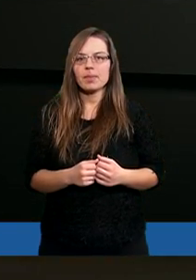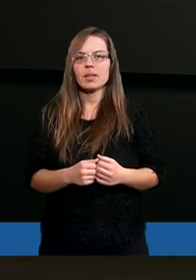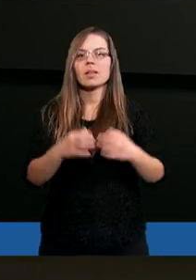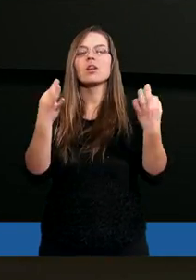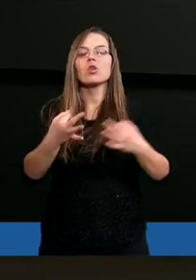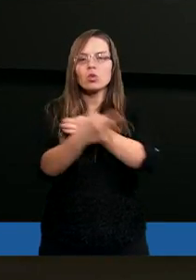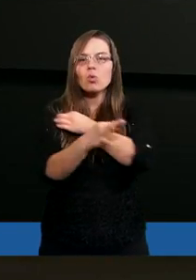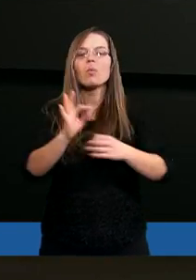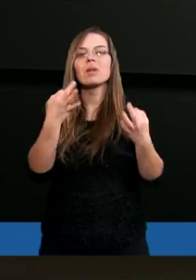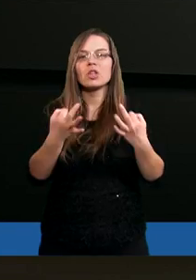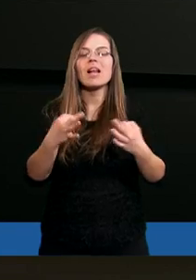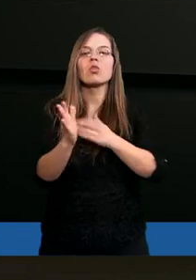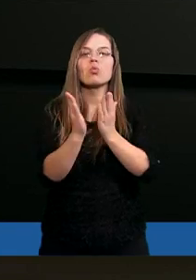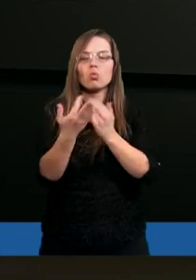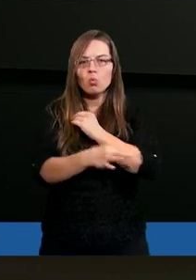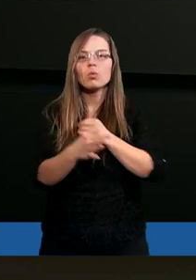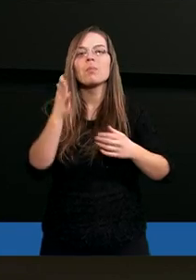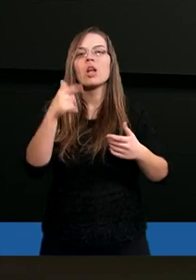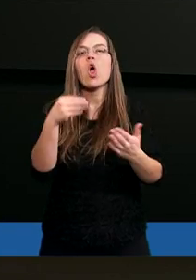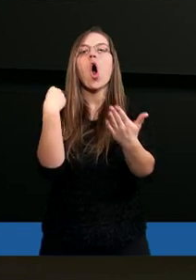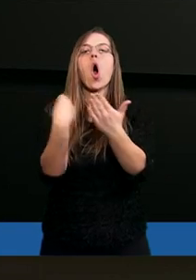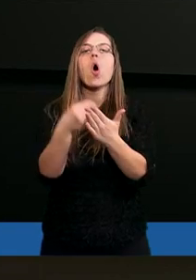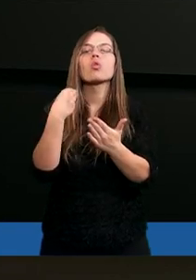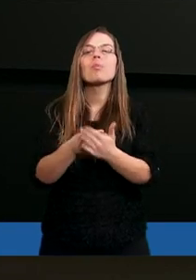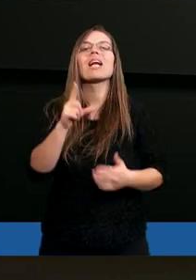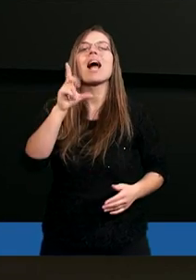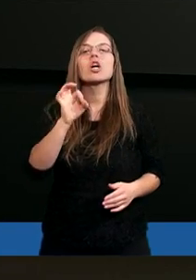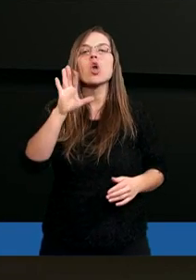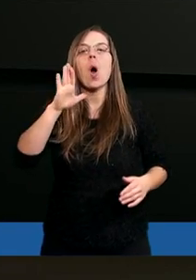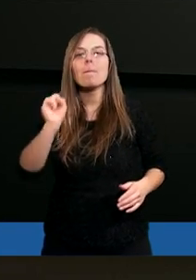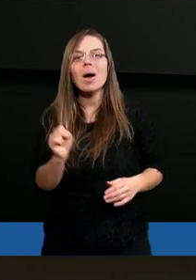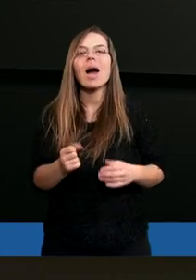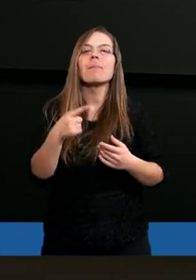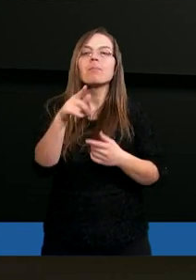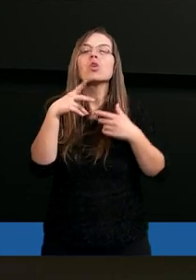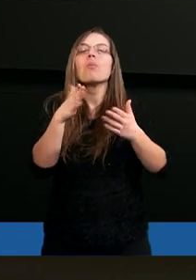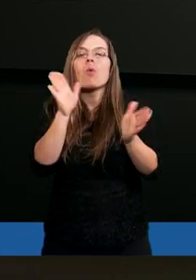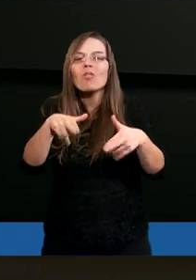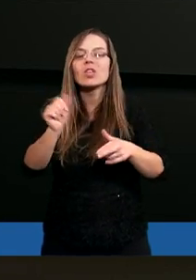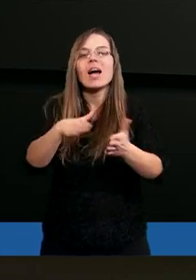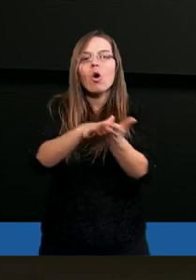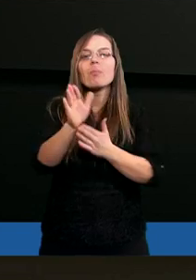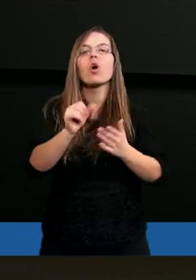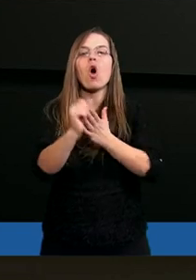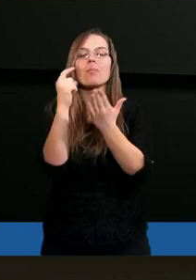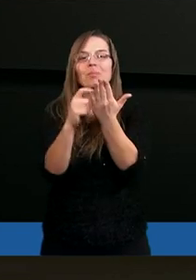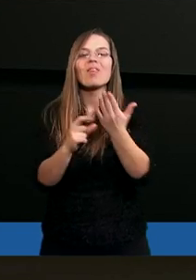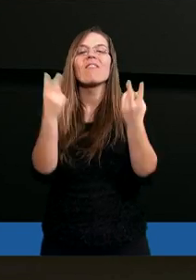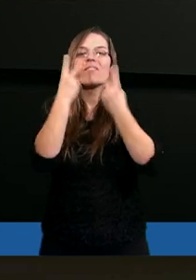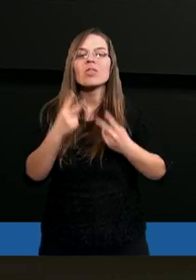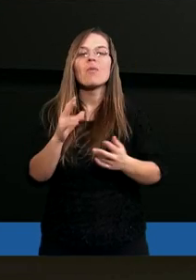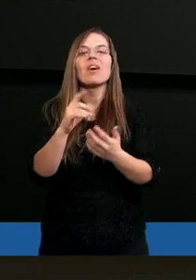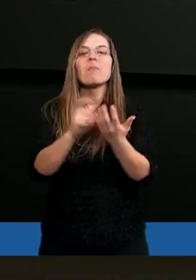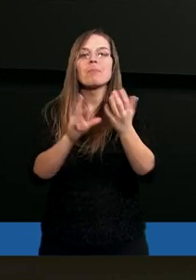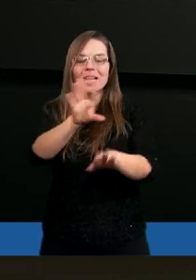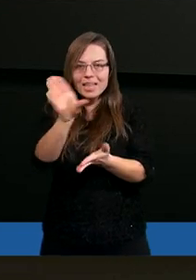Tytuł dzisiejszego studium to Odkupiciel Hioba. Pozwólcie, że rozpoczniemy od przeczytania fragmentu